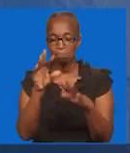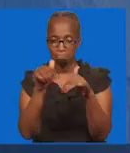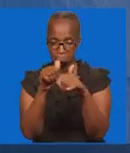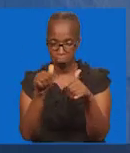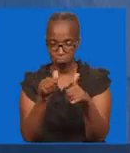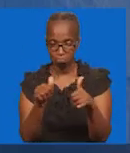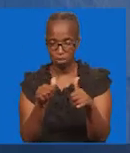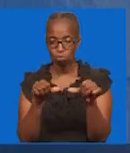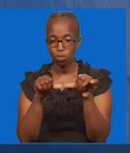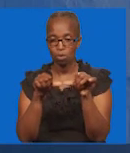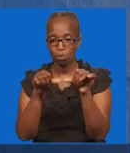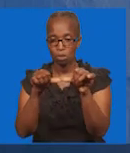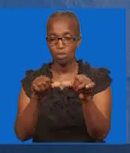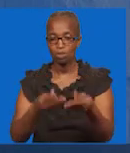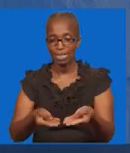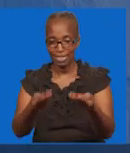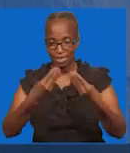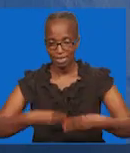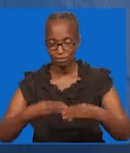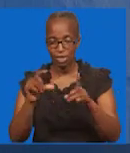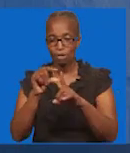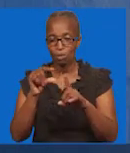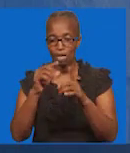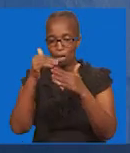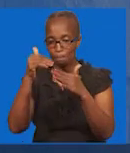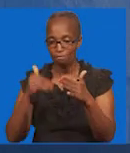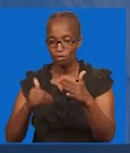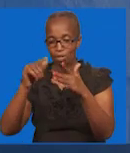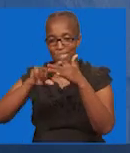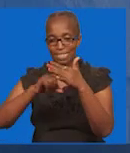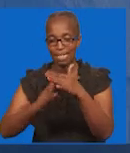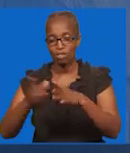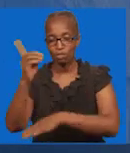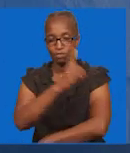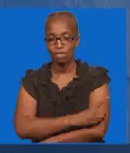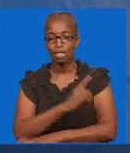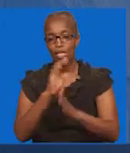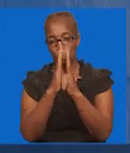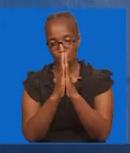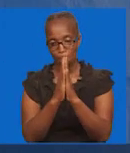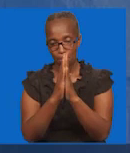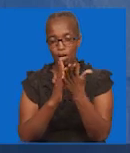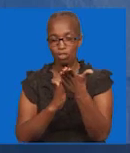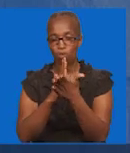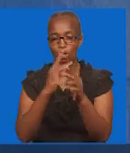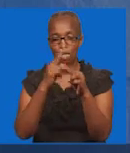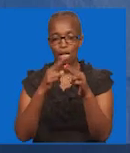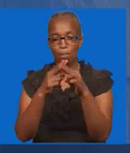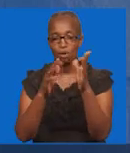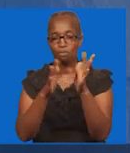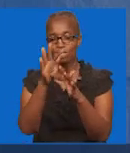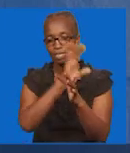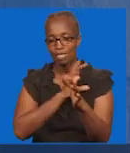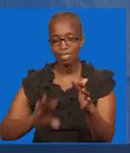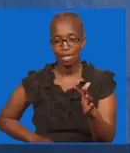Na hata hivyo ataweza kupokea neno lako Hata kabla anjaanza mambo yake ya siku Ninahomba katika jina la